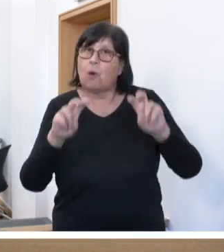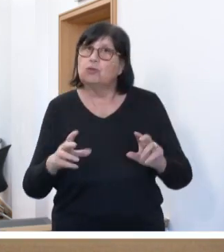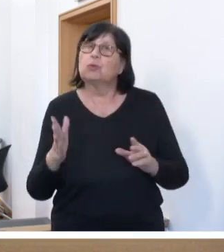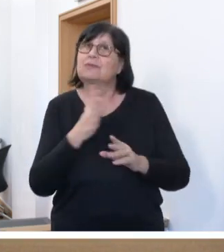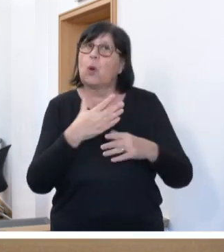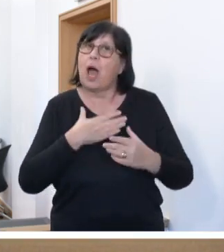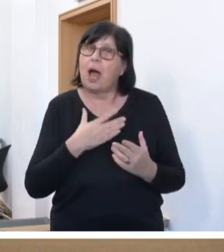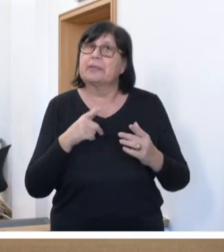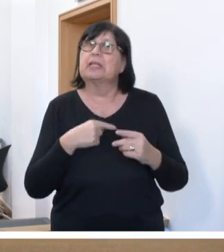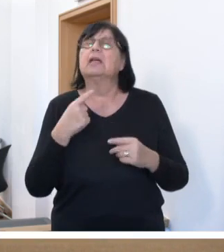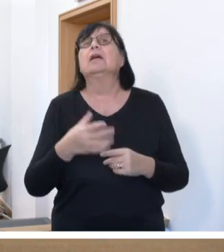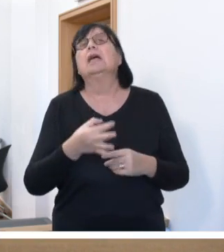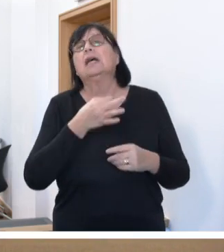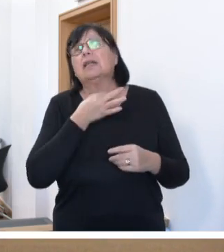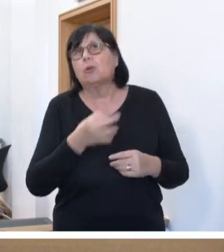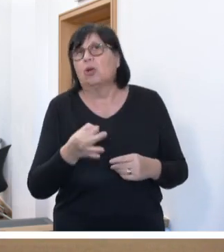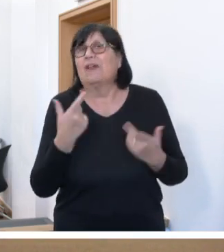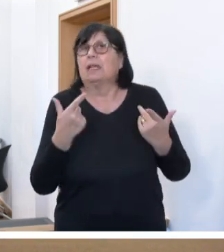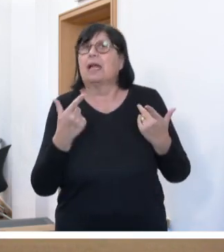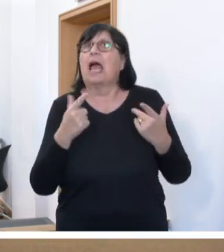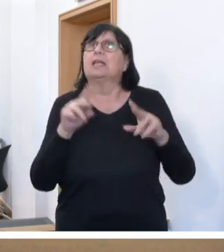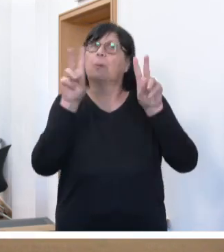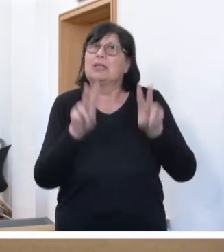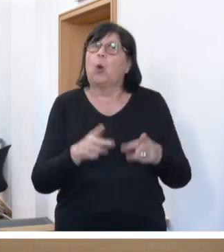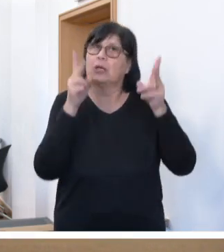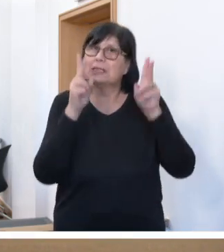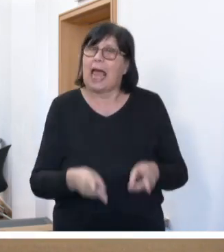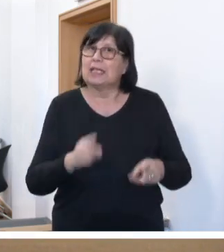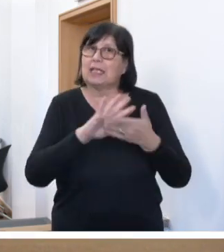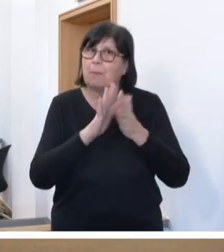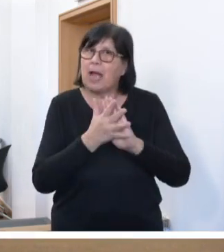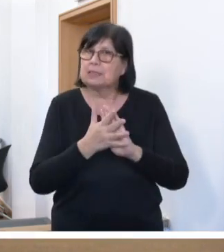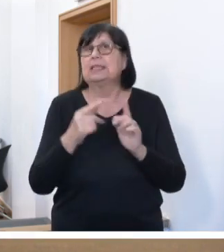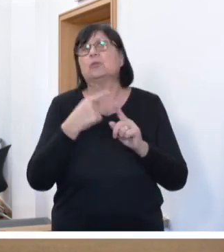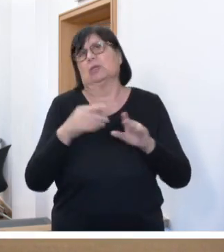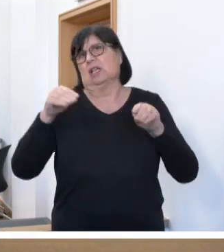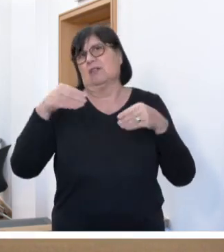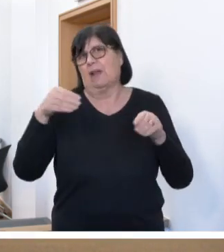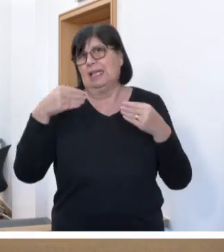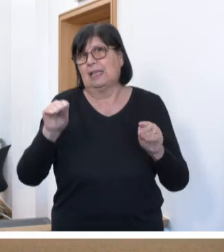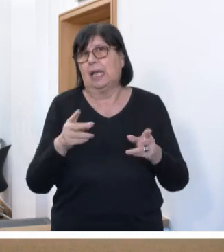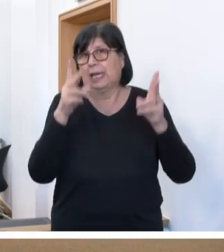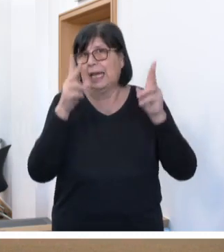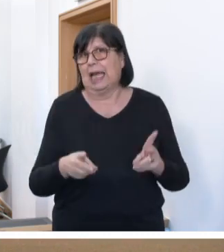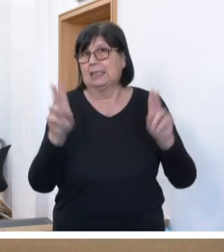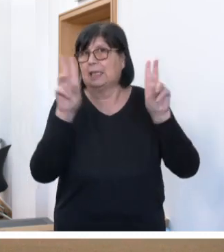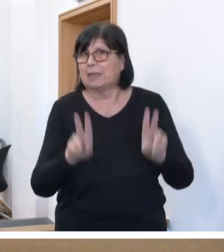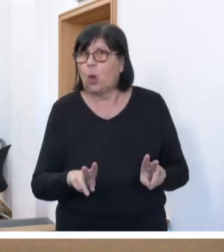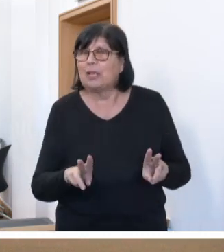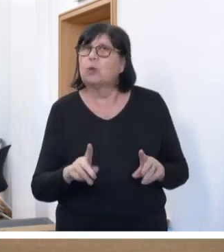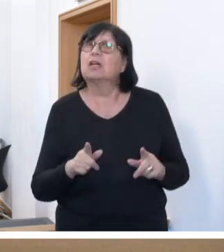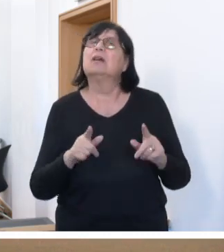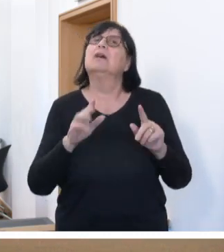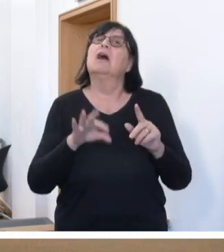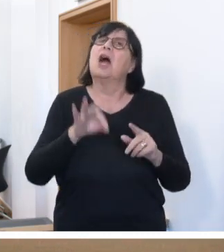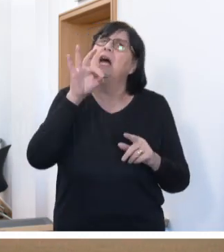zum Erforderlichkeitsgrundsatz in der betreuungsrechtlichen Praxis und zur Qualität in der rechtlichen Betreuung fand